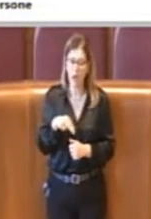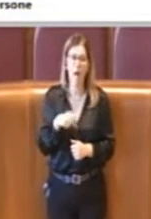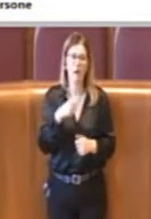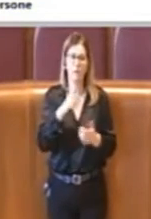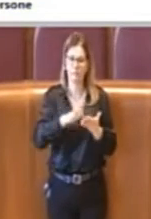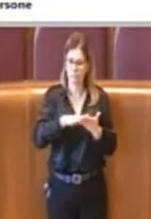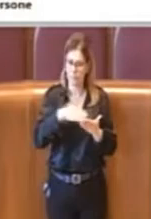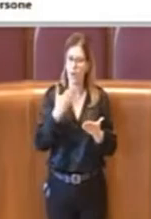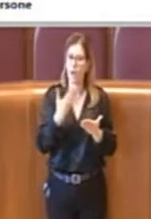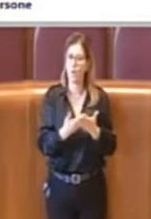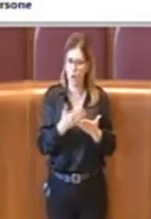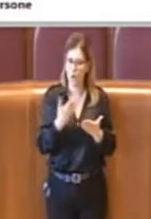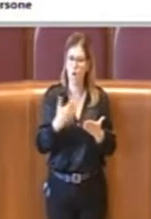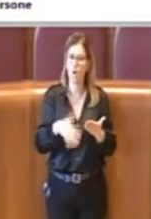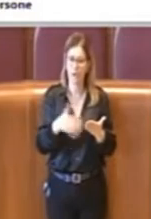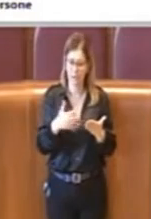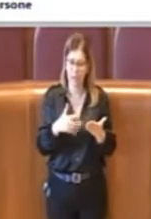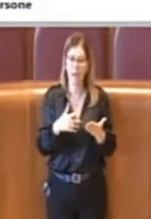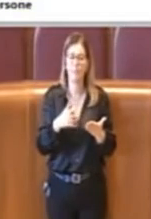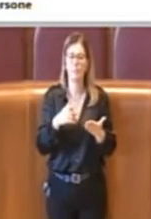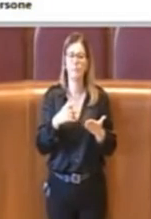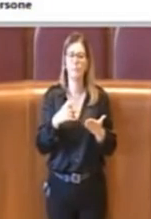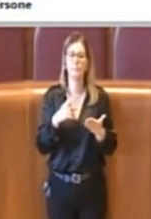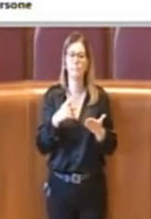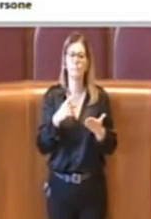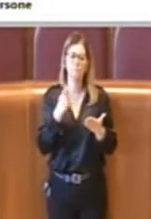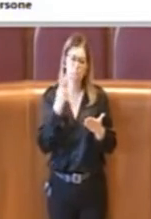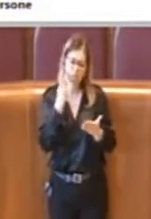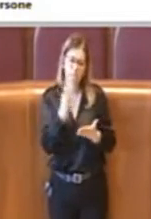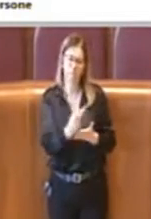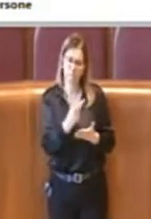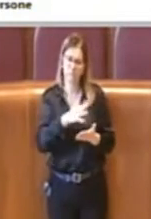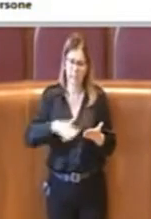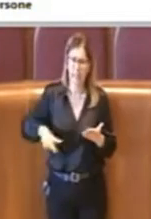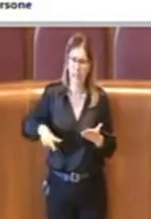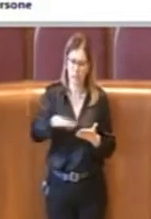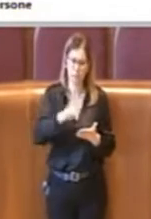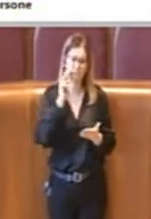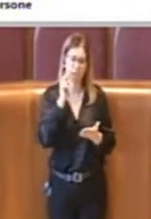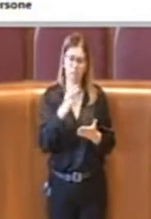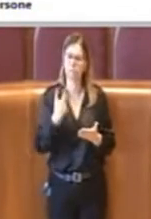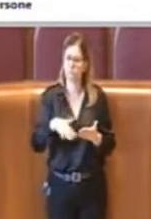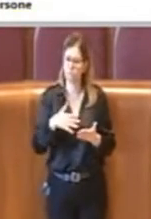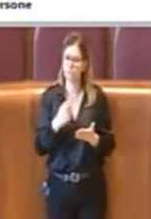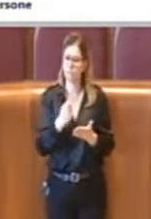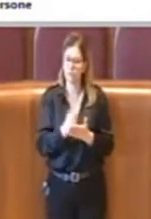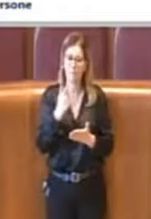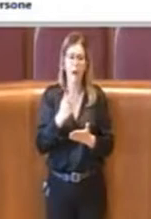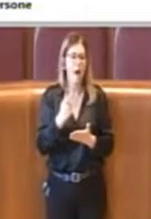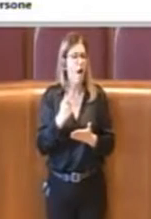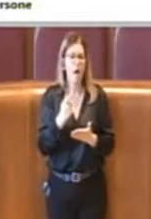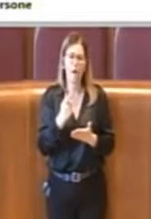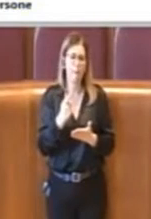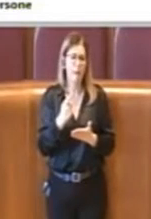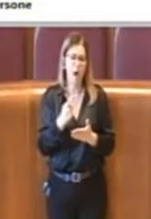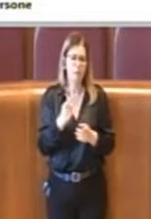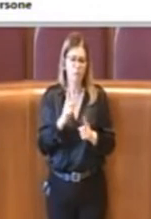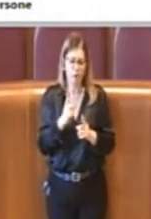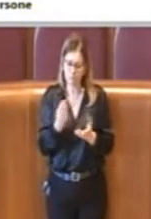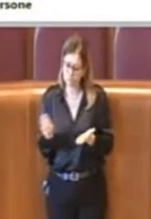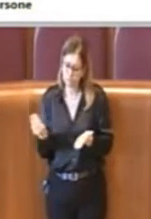riscontrato su tutto il territorio, non viene registrato secondo questa